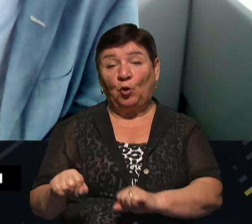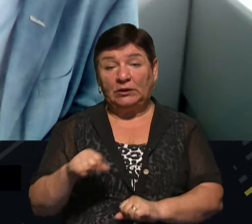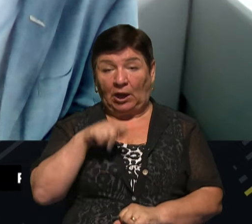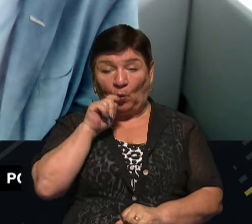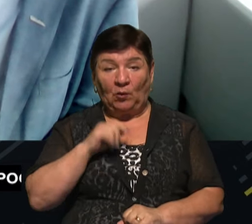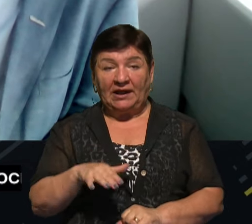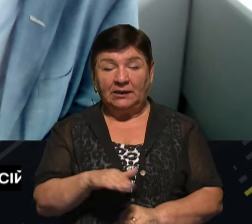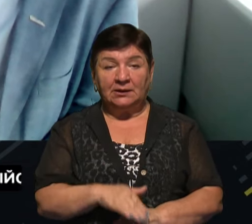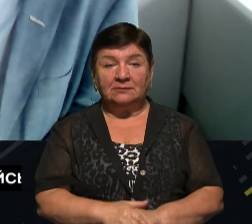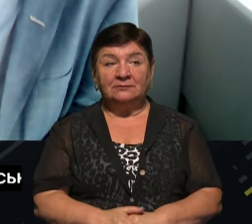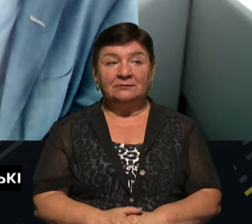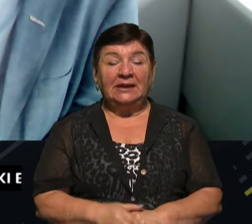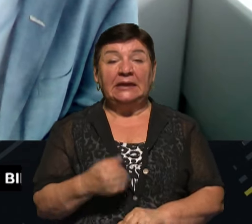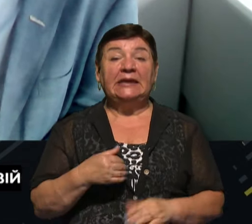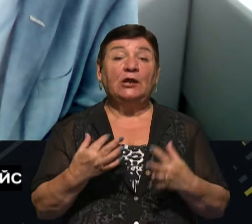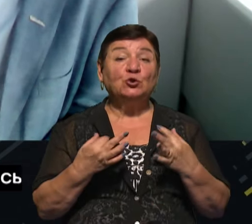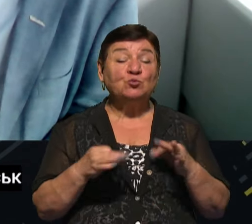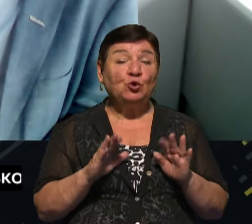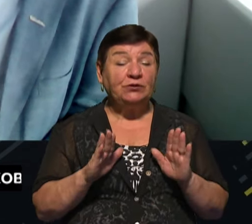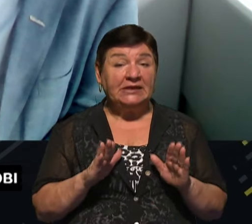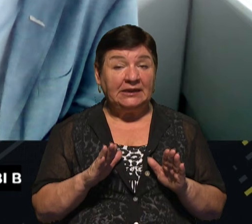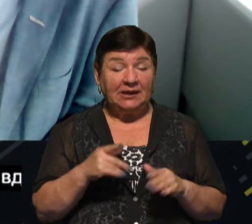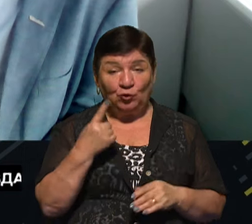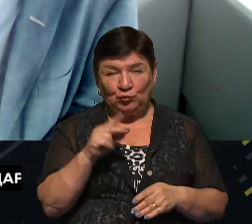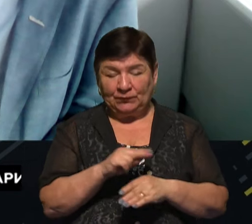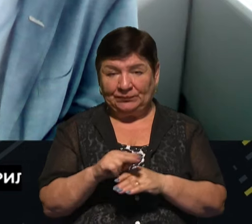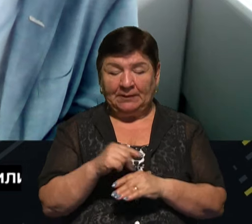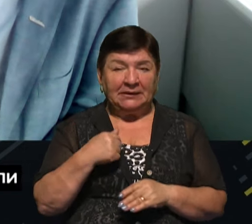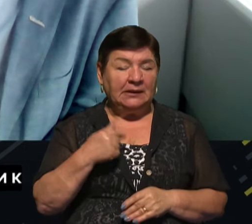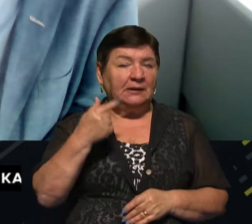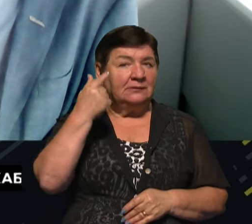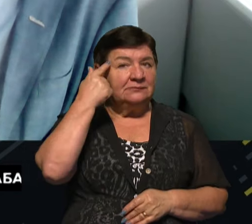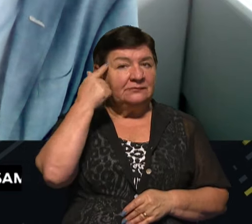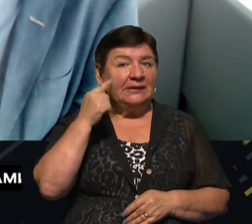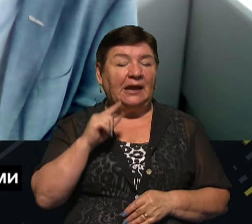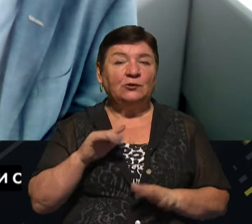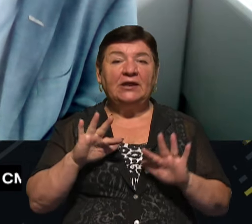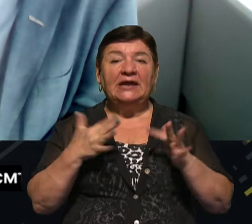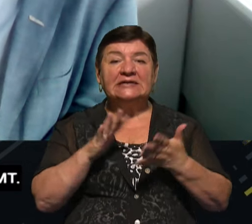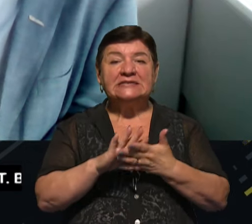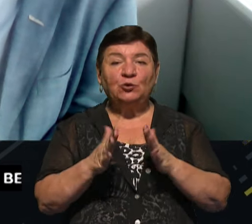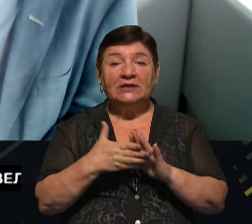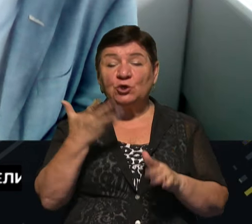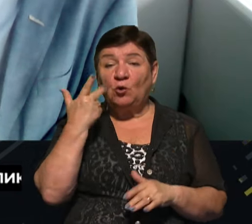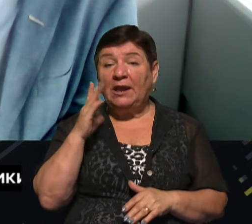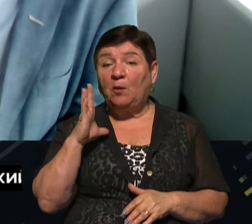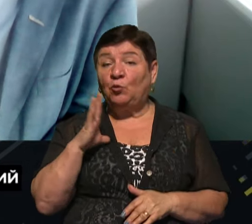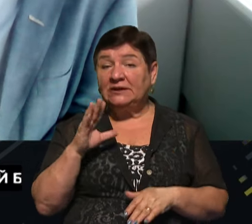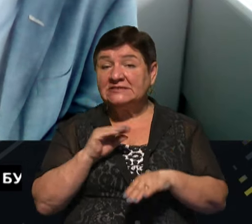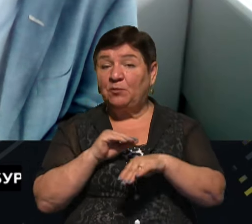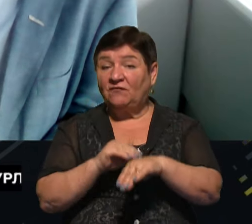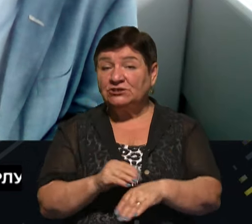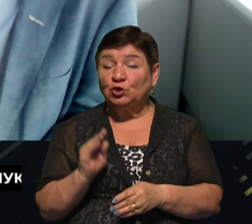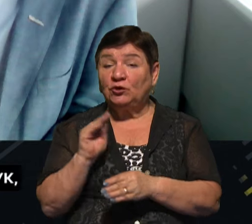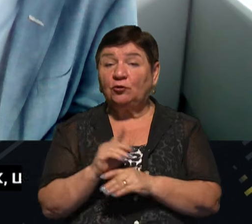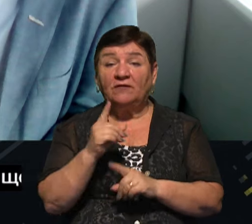Я дозволю тільки невелику ремарку. Мені здається, це дуже нагадує ситуацію, коли були запроваджені додаткові